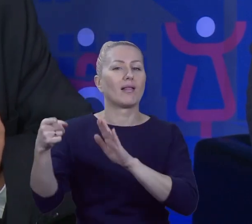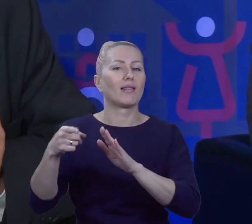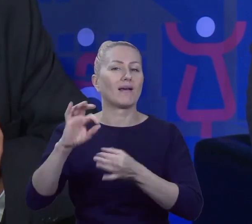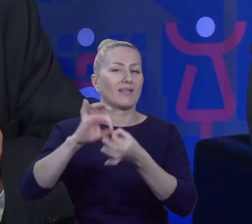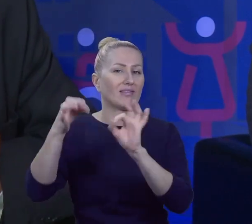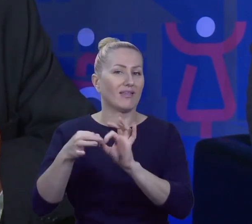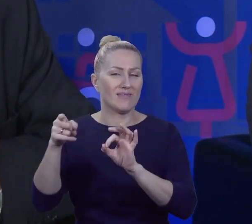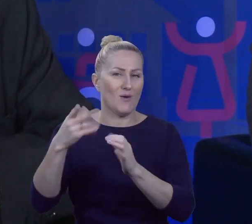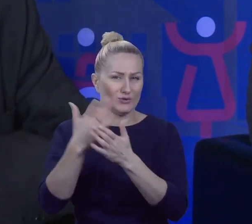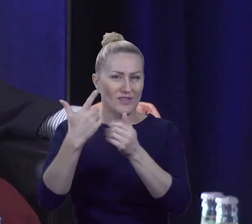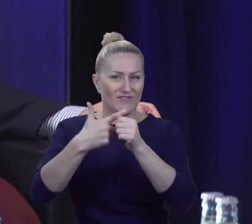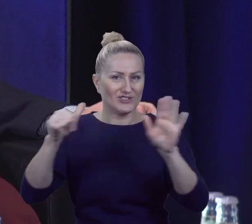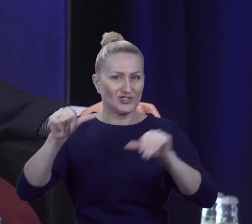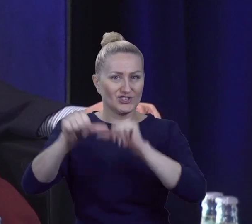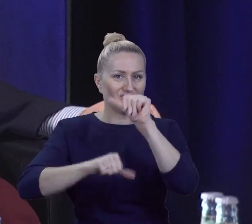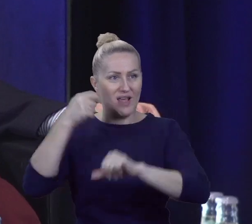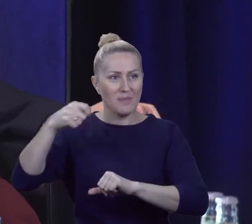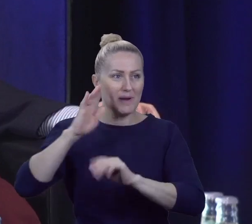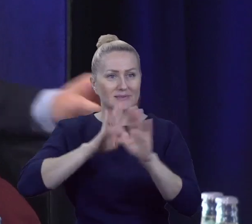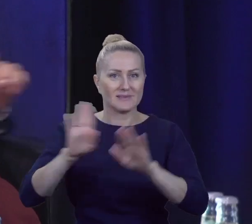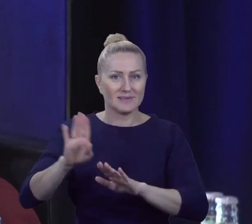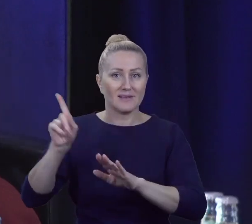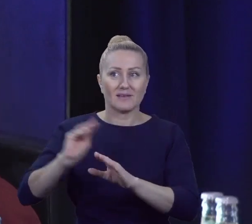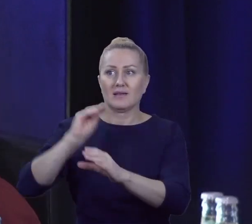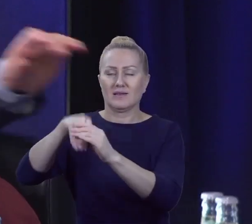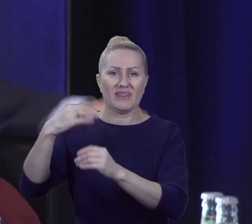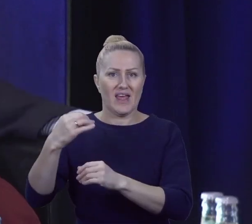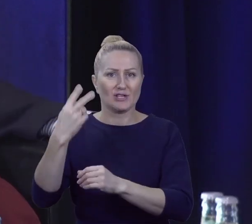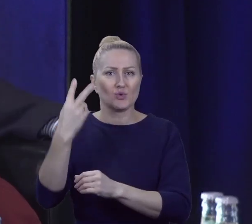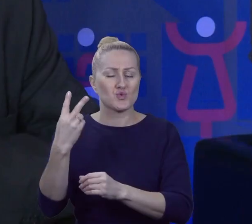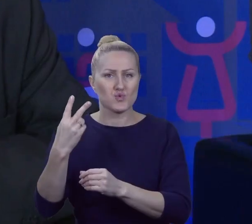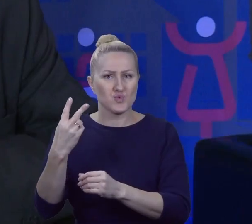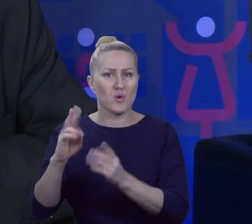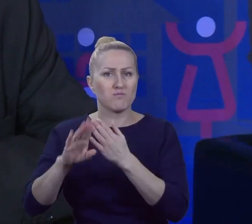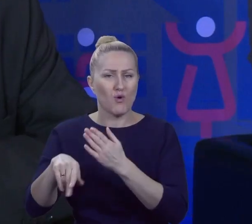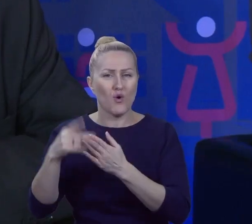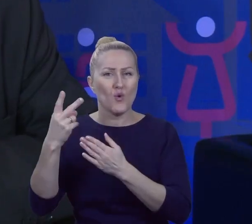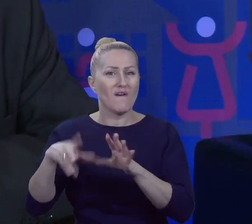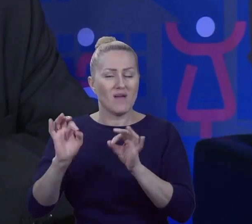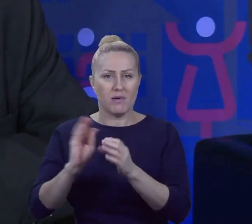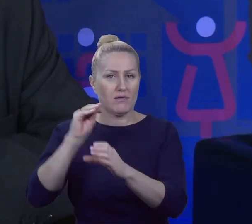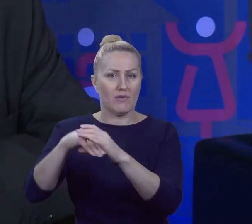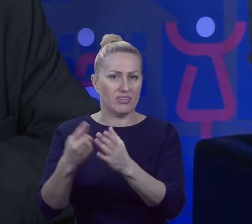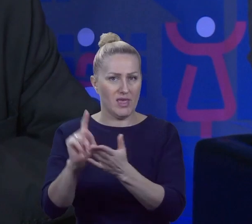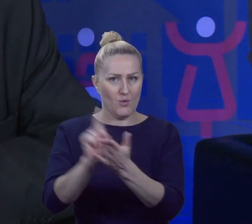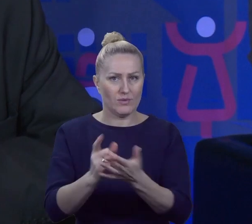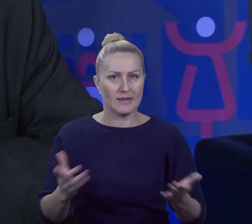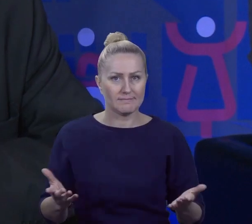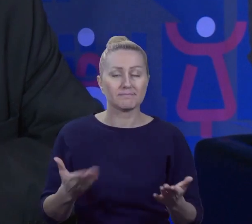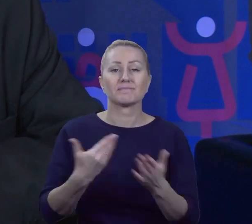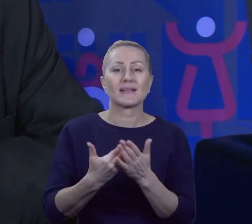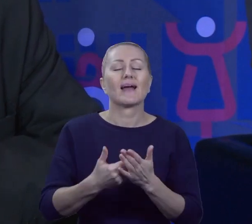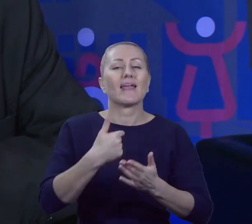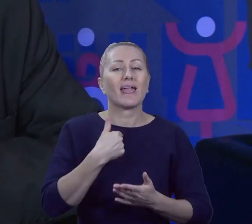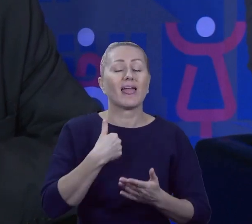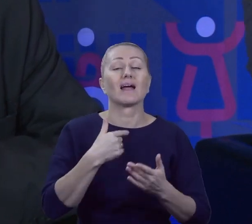26 lat prezydent i nie wchodzi do drugiej tury. Dlatego ja po wygranych wyborach, teraz